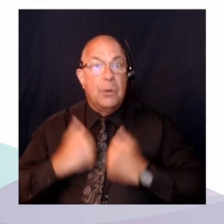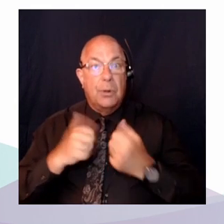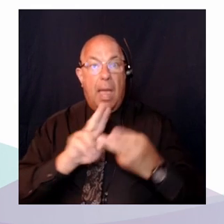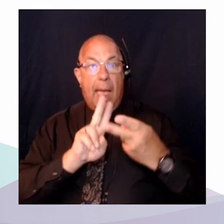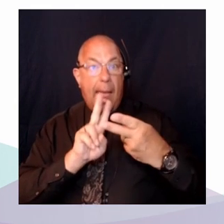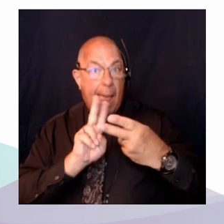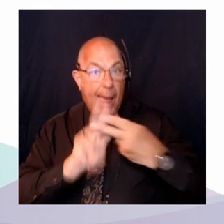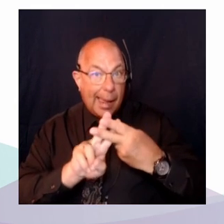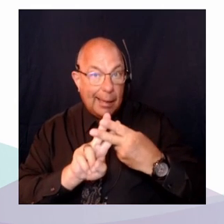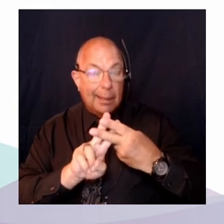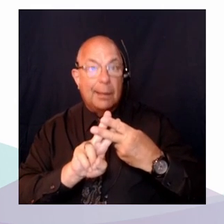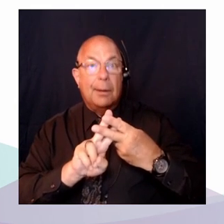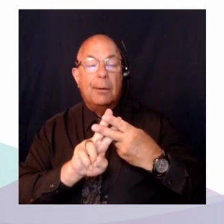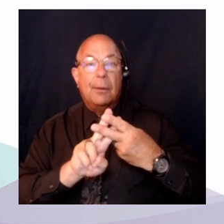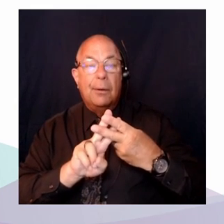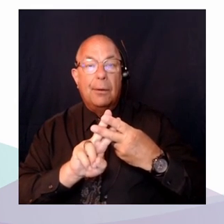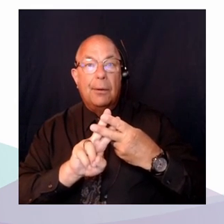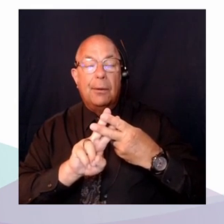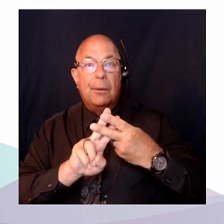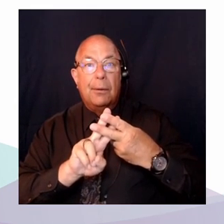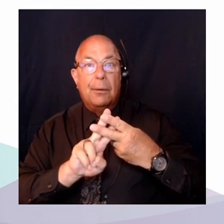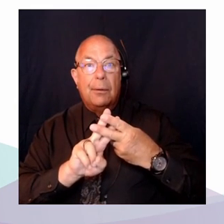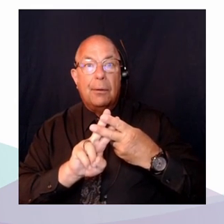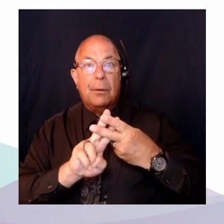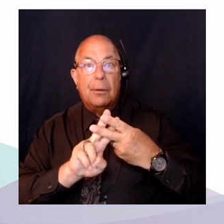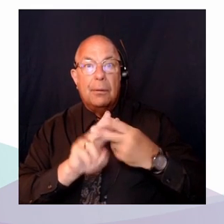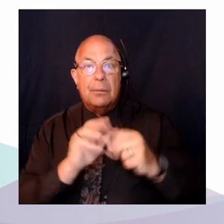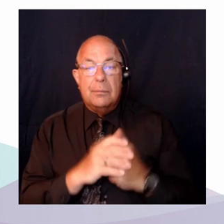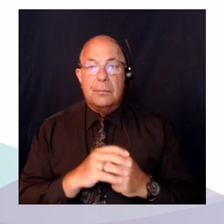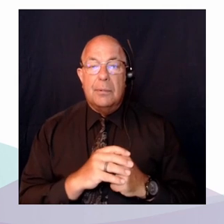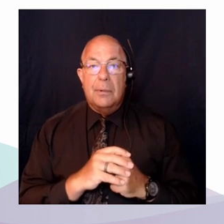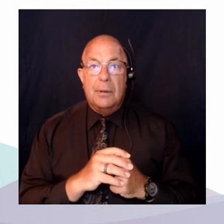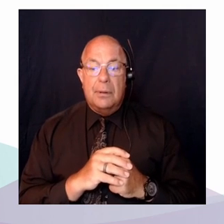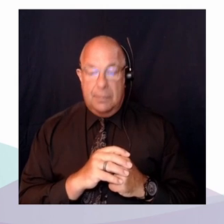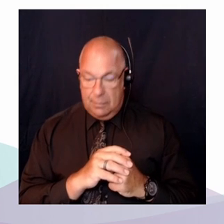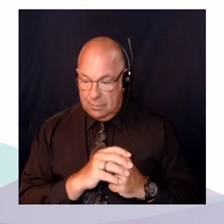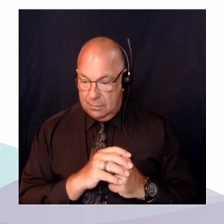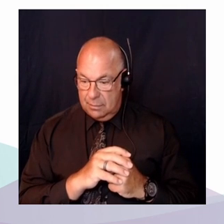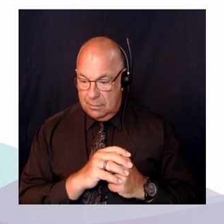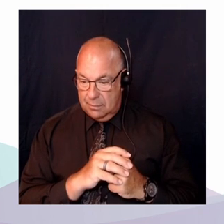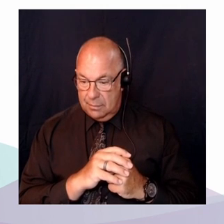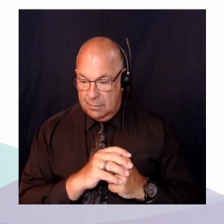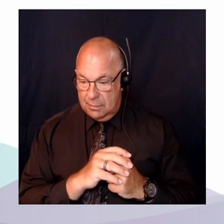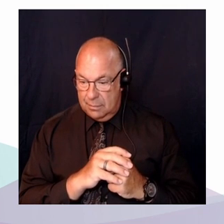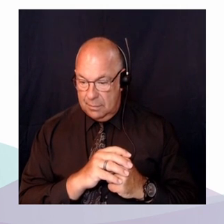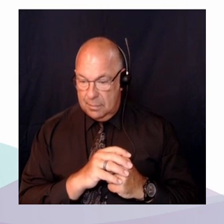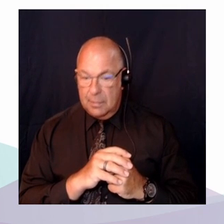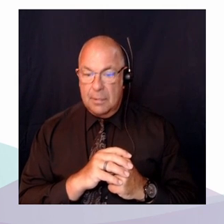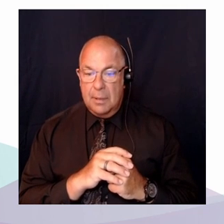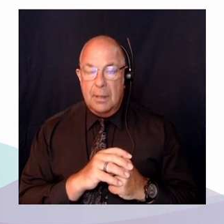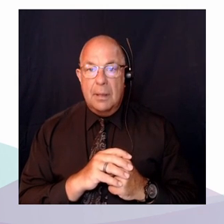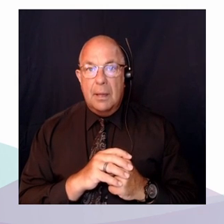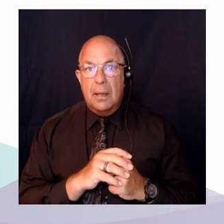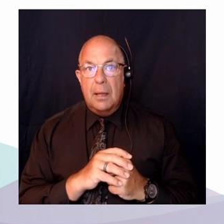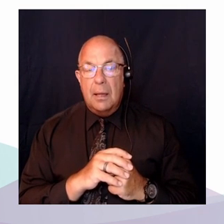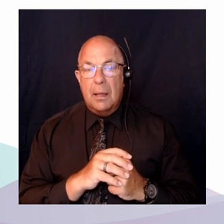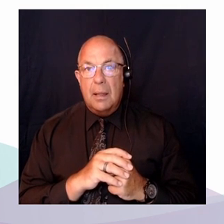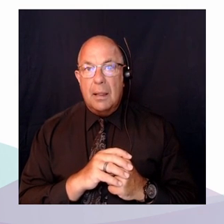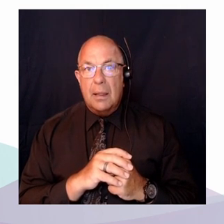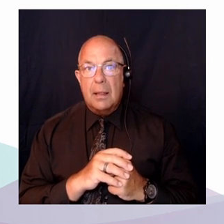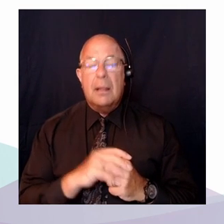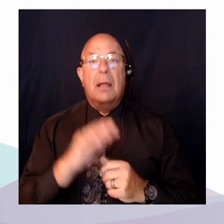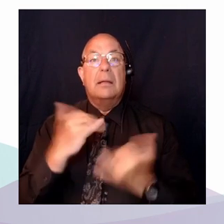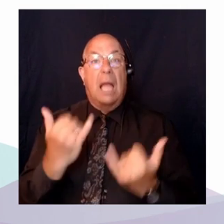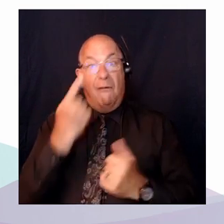SSH ». Au nom de la Fédération des sciences humaines, je tiens à remercier les commanditaires de la série de causeries « voix